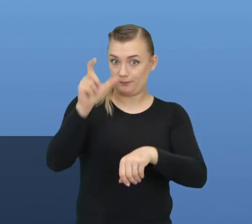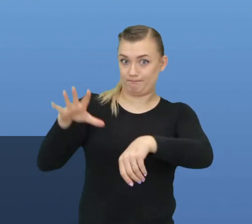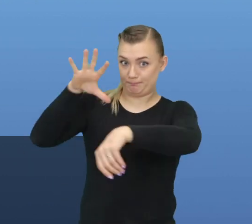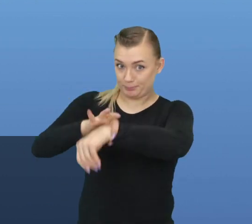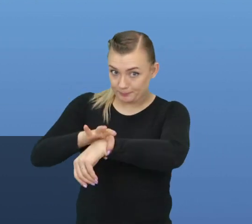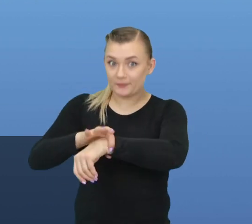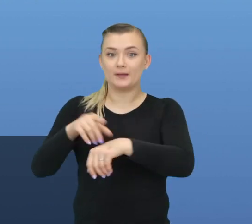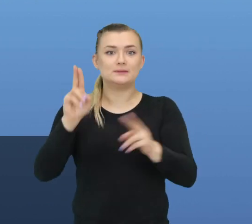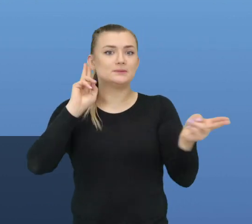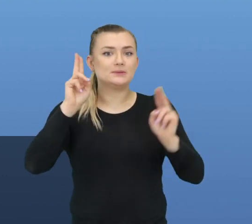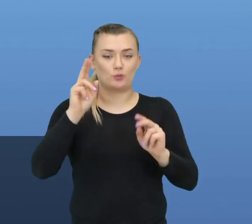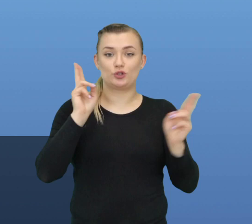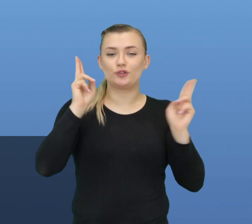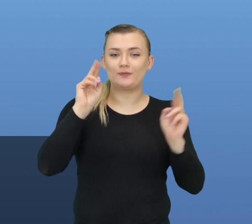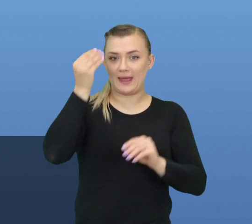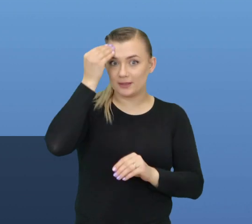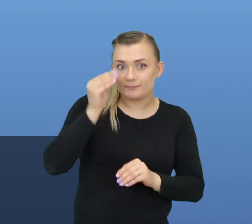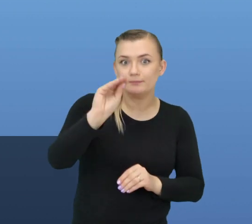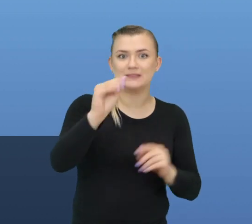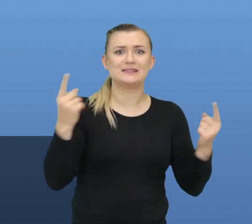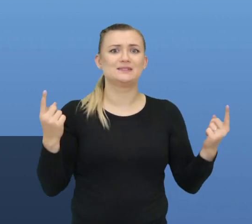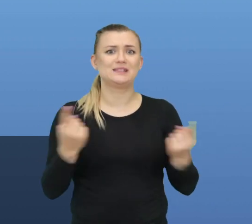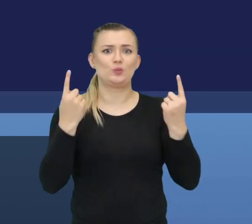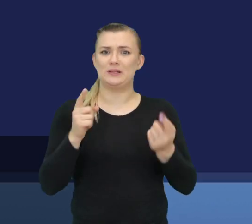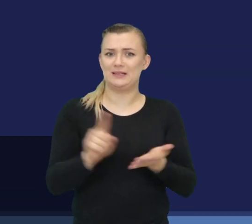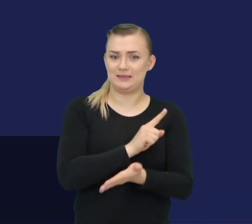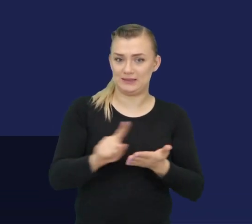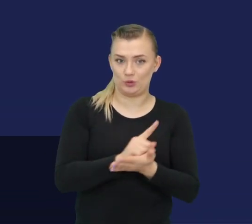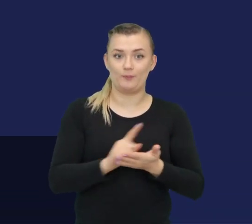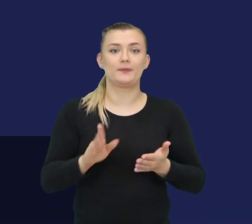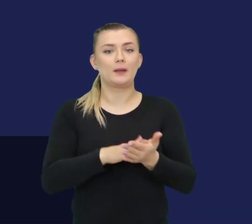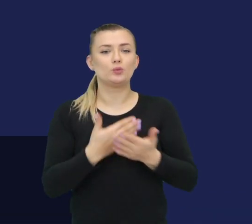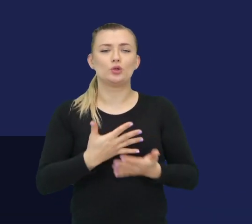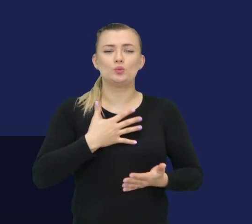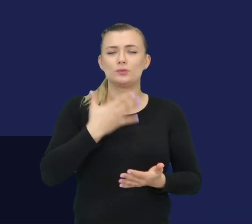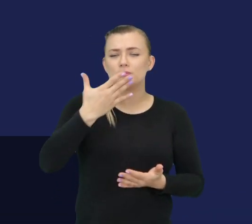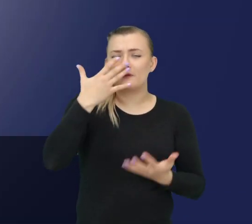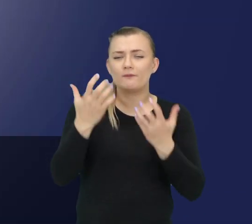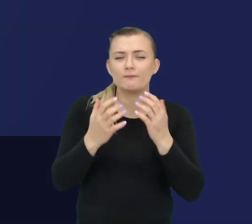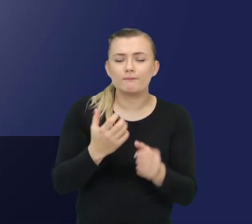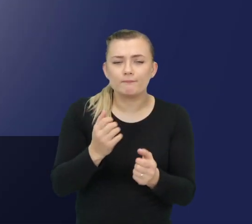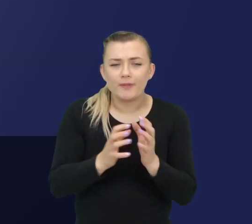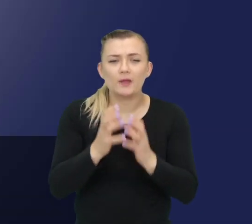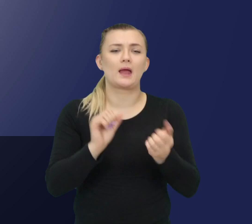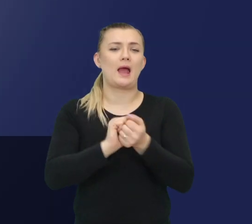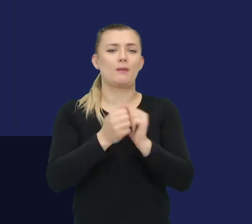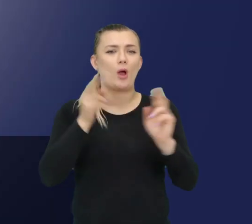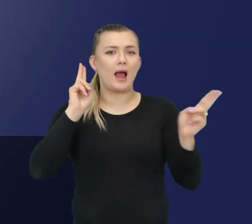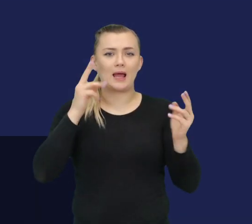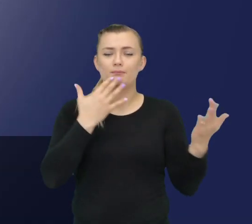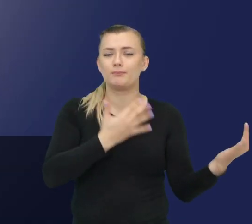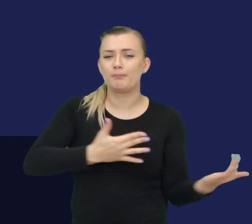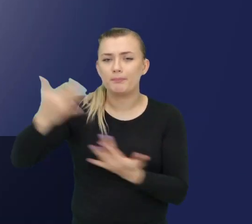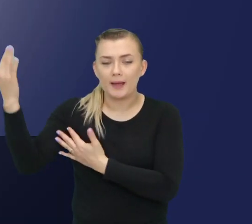która zawiadomi użytkownika o sygnale dźwiękowym wskazującym na zagrożenie, dobiegającym np. z czujek tlenku węgla czy alarmów